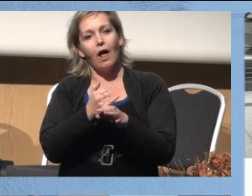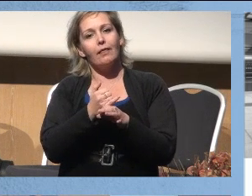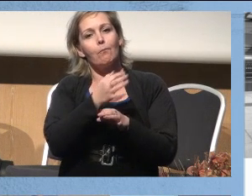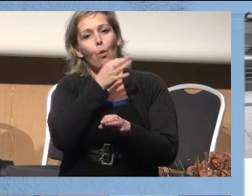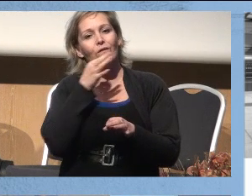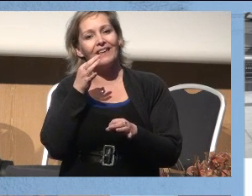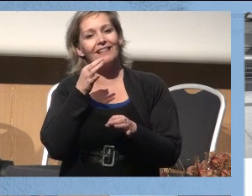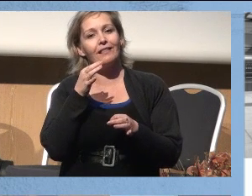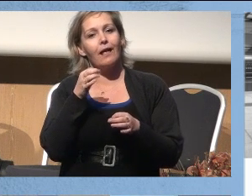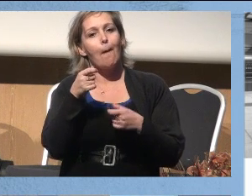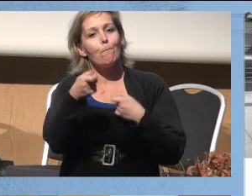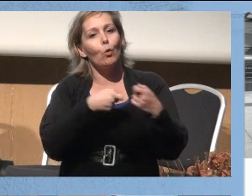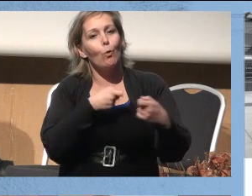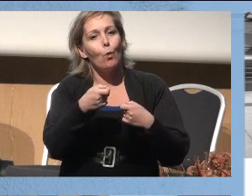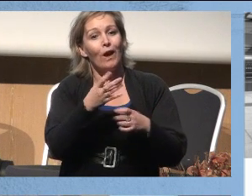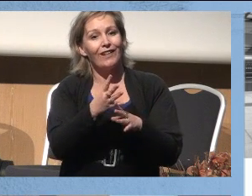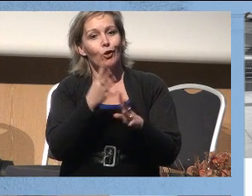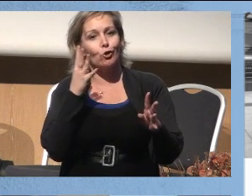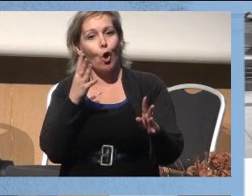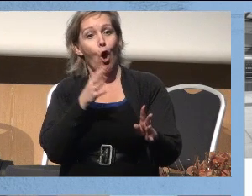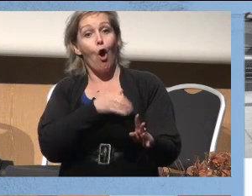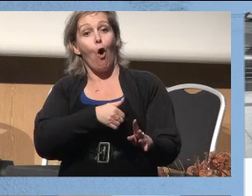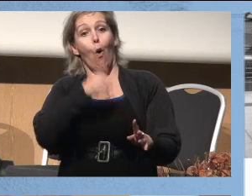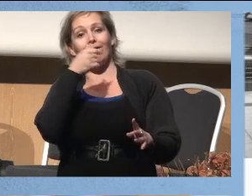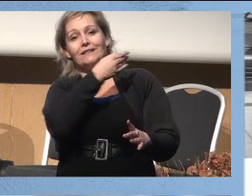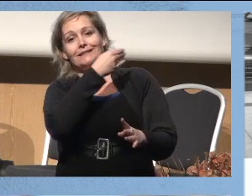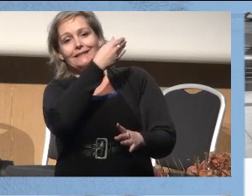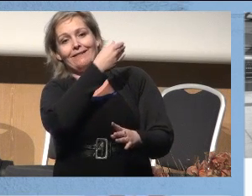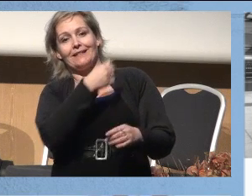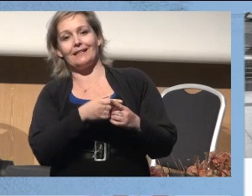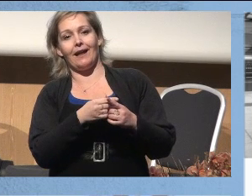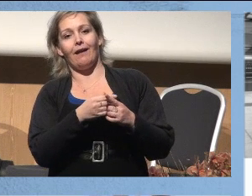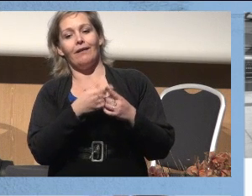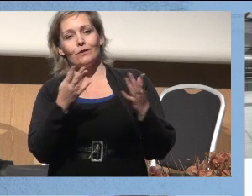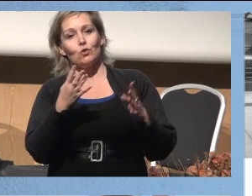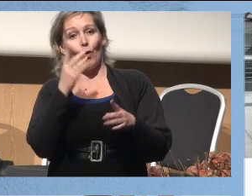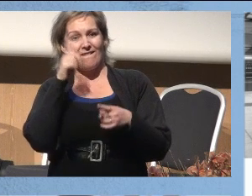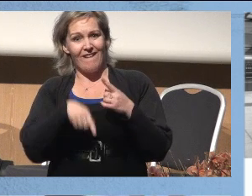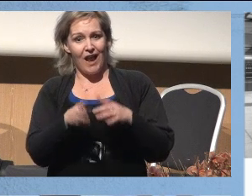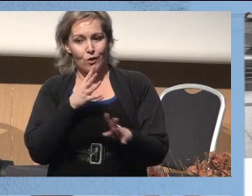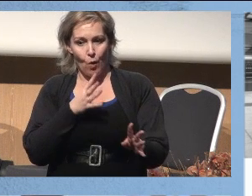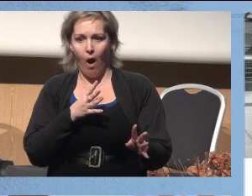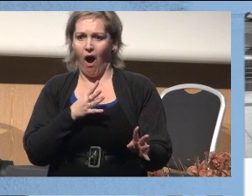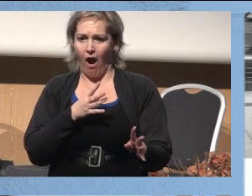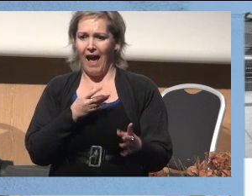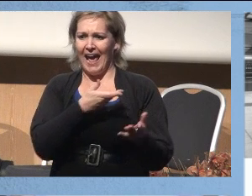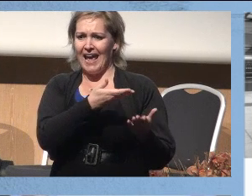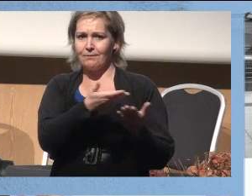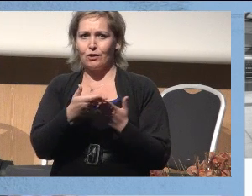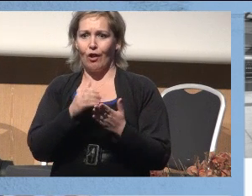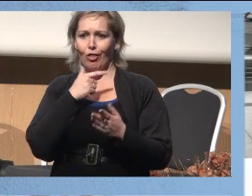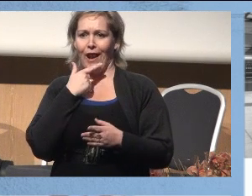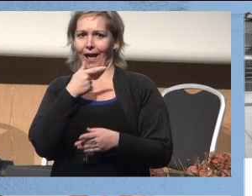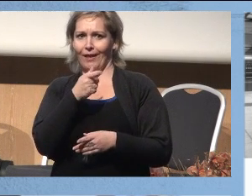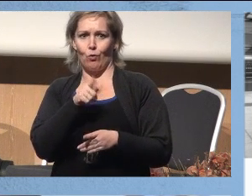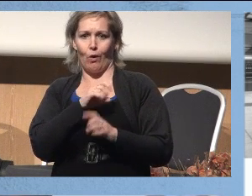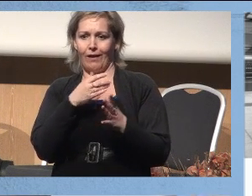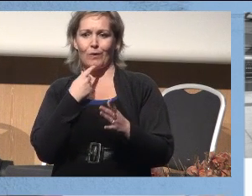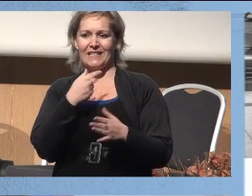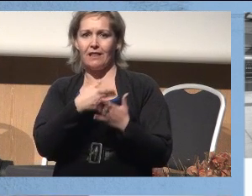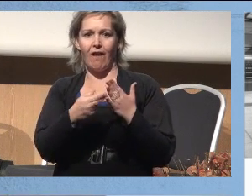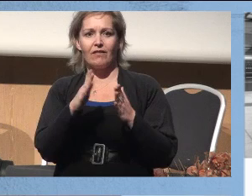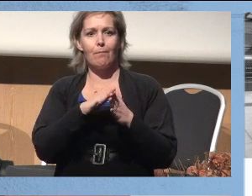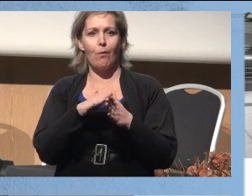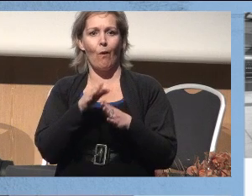vinmonopolet i den køen øverste venstre der. Vite at du stod i feil kø, vite at ekspeditøren kom til å le av deg når du ikke klarte å si